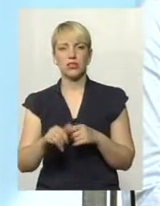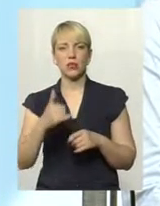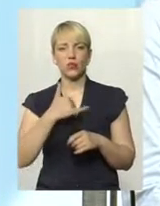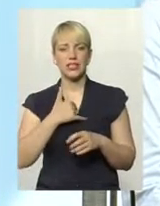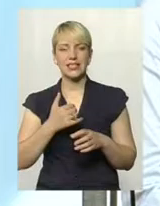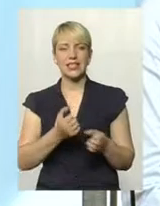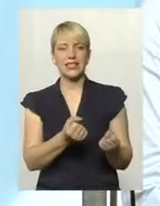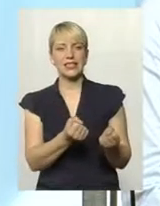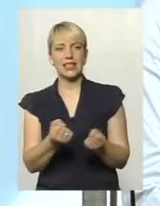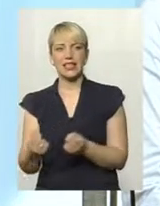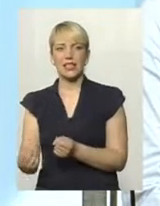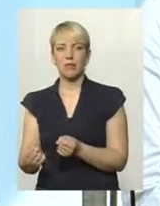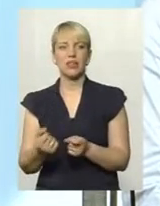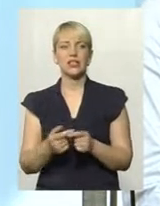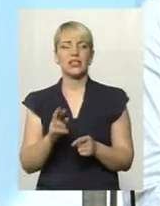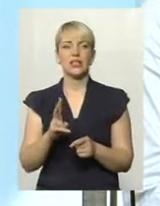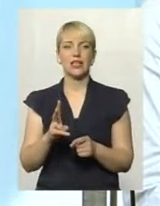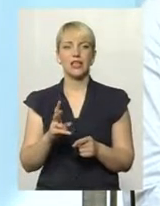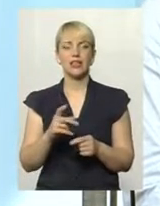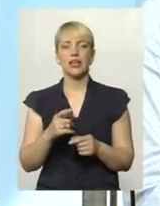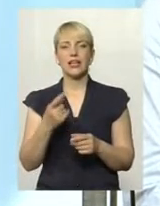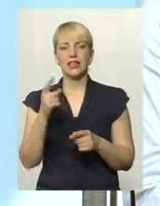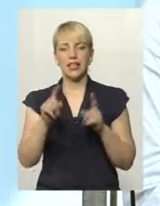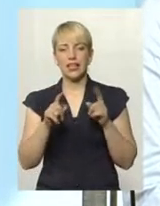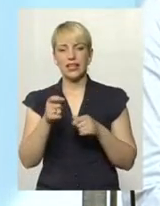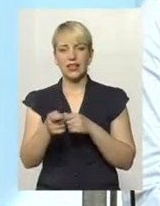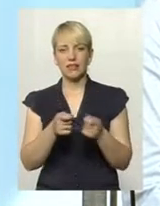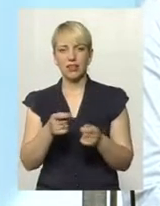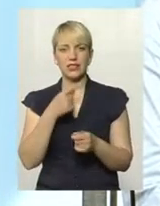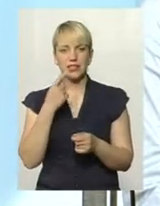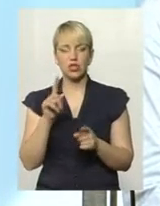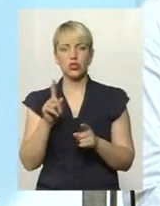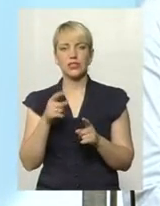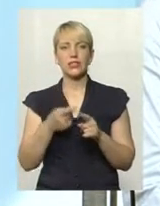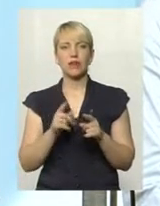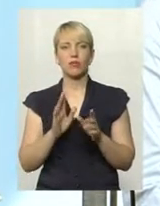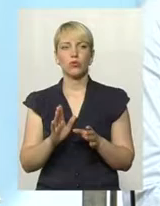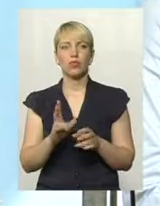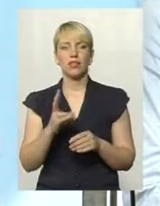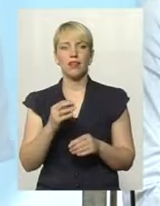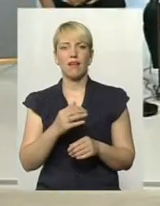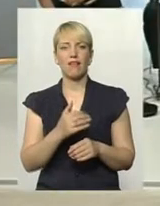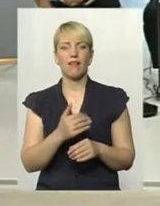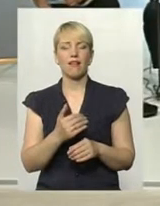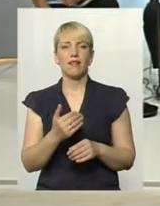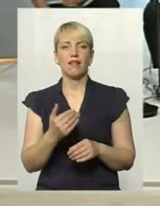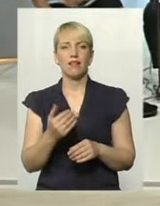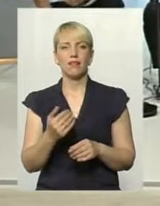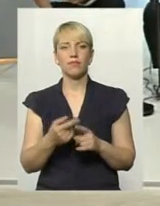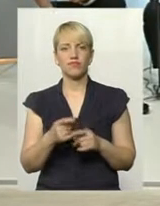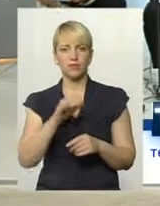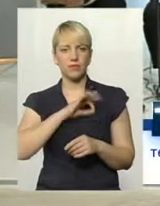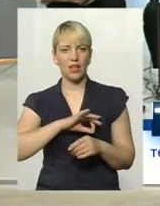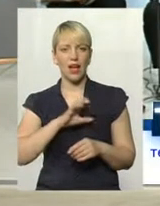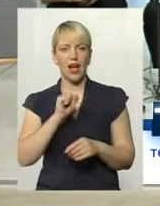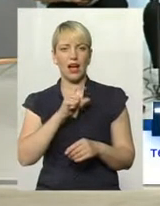і так як деякі мені можновладці сказали, що це тільки буде, ви знаєте, на руку Ахметову, що він відмиє всі гроші в